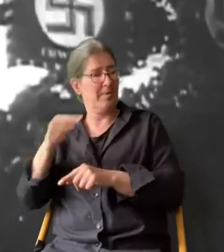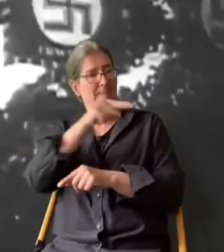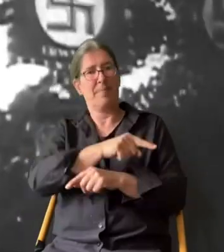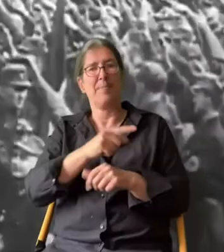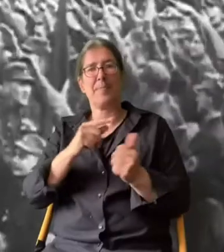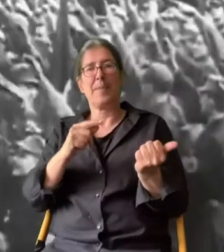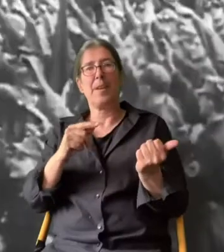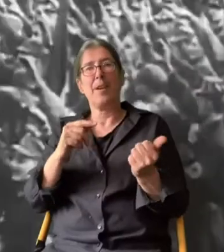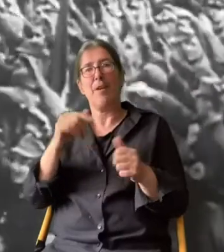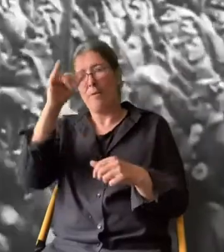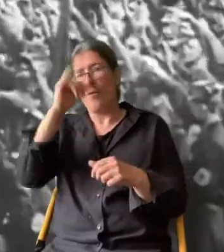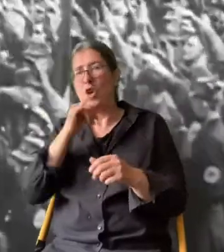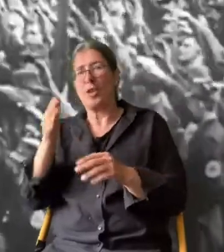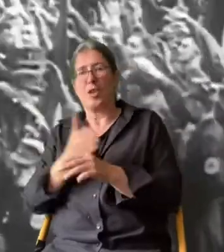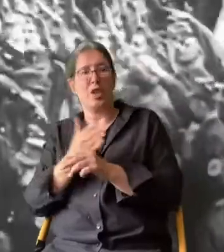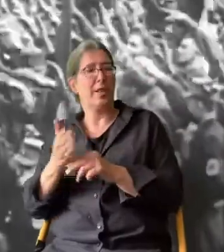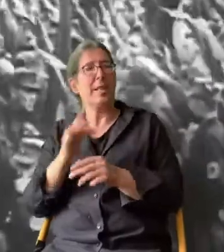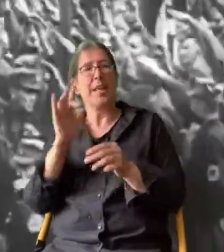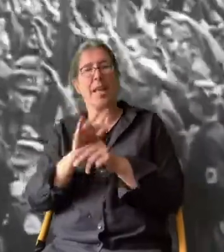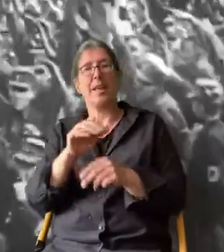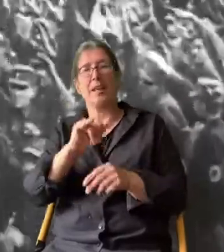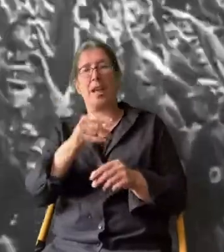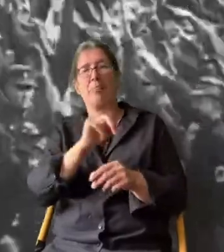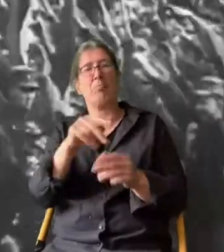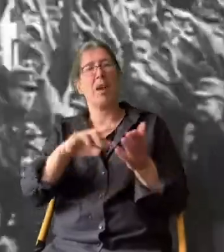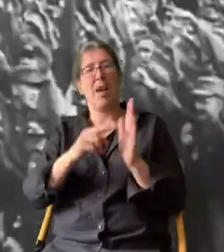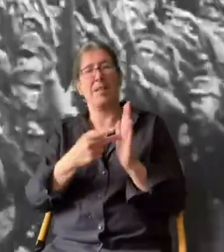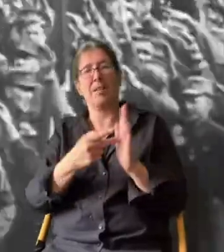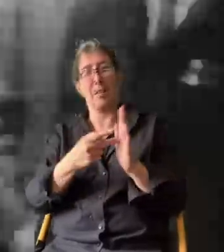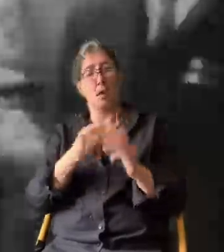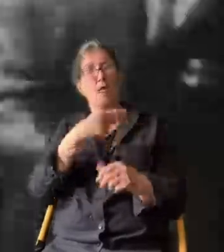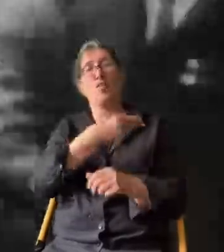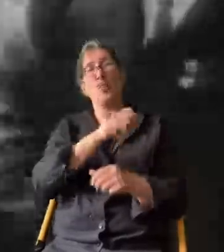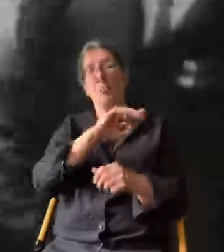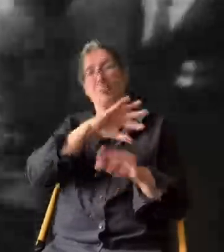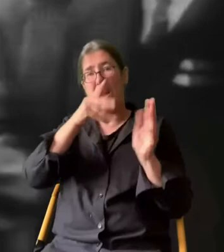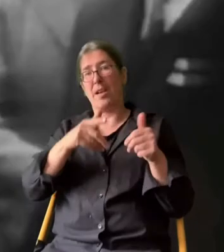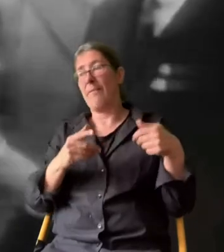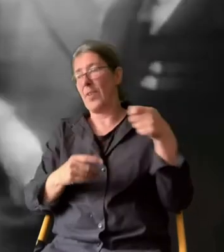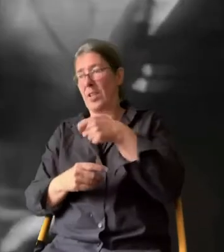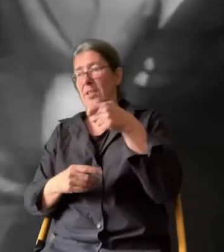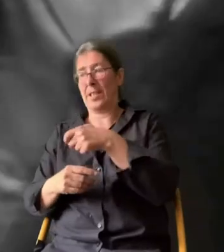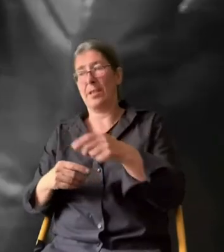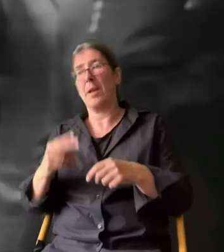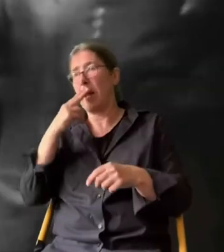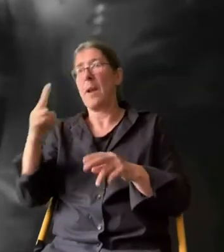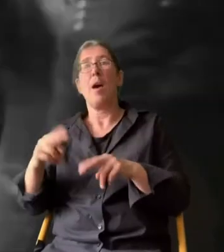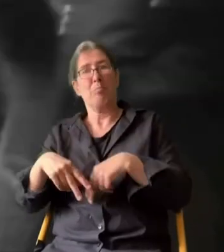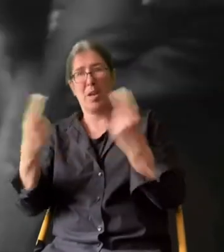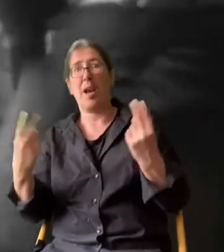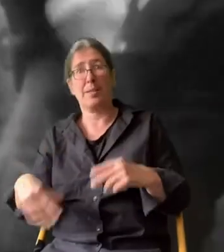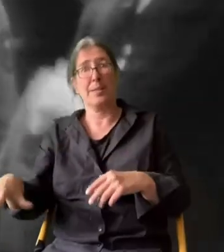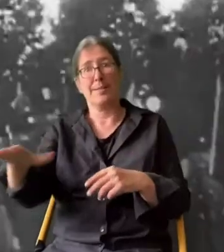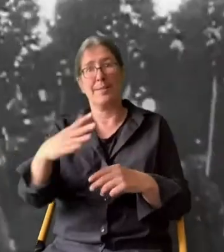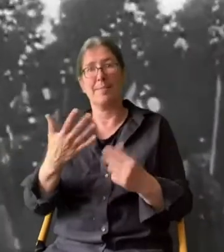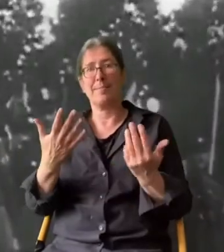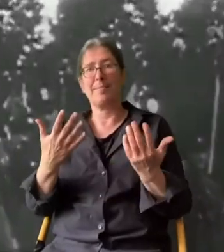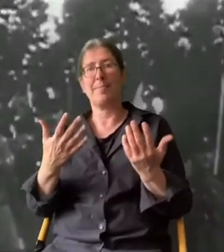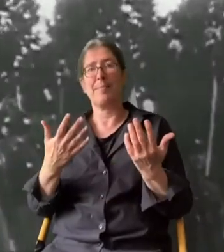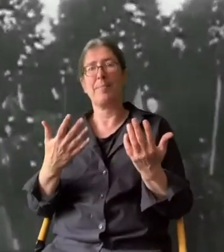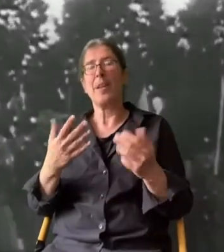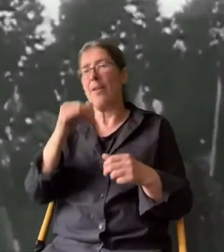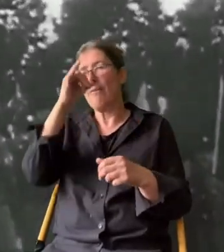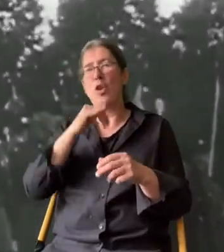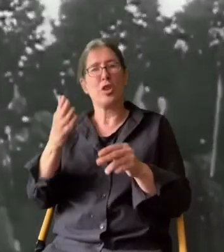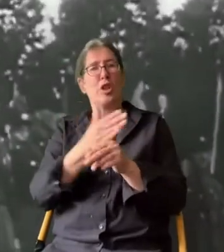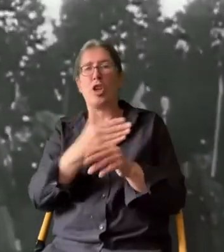Ein Volksentscheid gegen den Young-Plan wird auf den Weg gebracht, finanziert durch Hugenberg. Das macht Hitler populär, auch